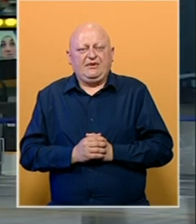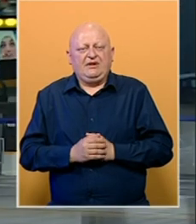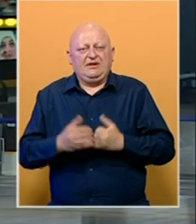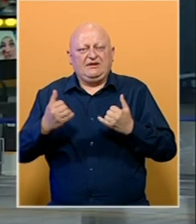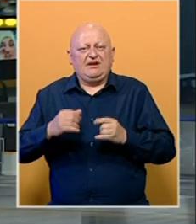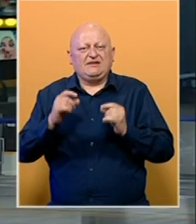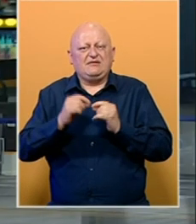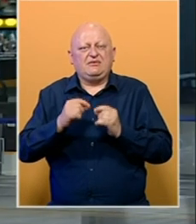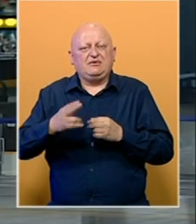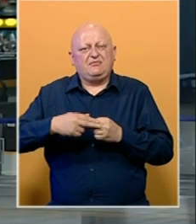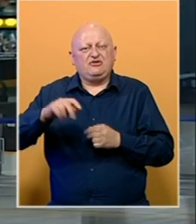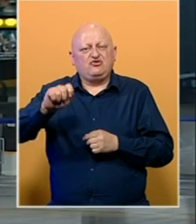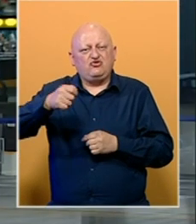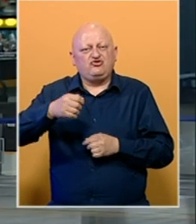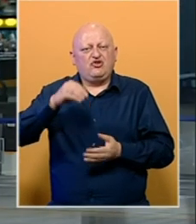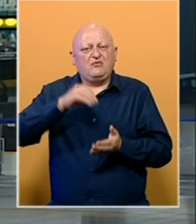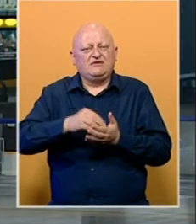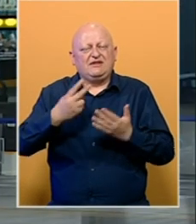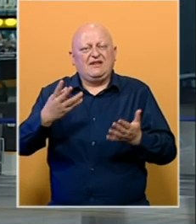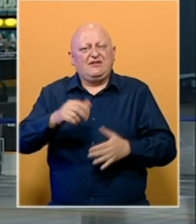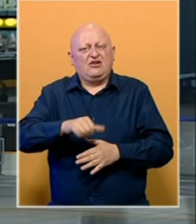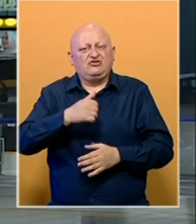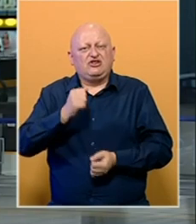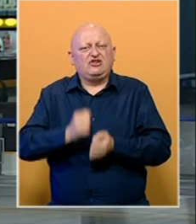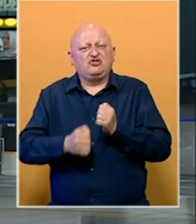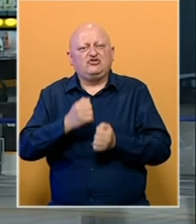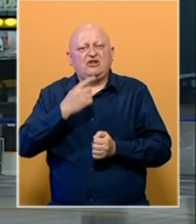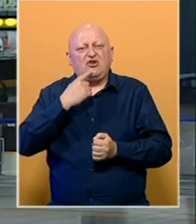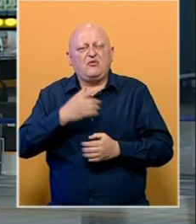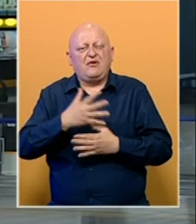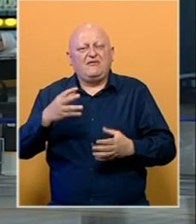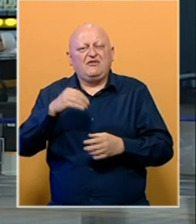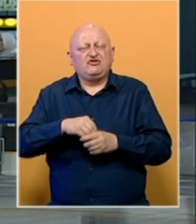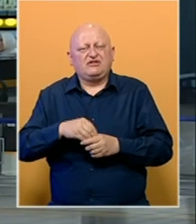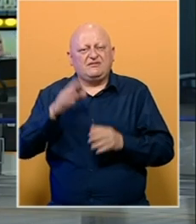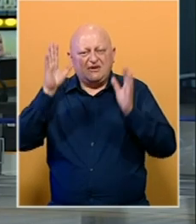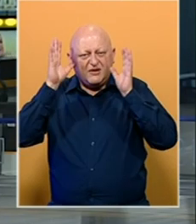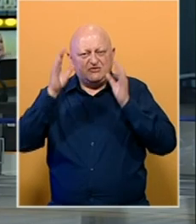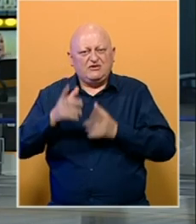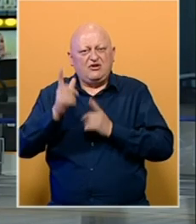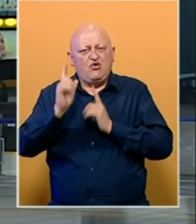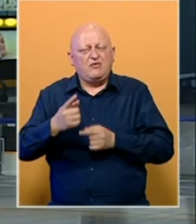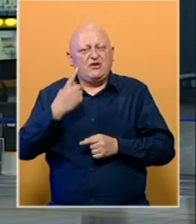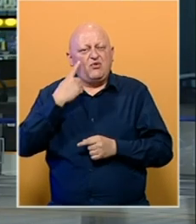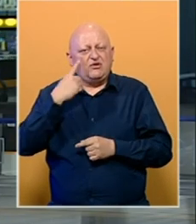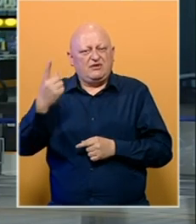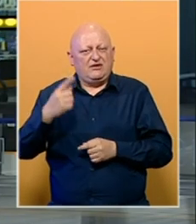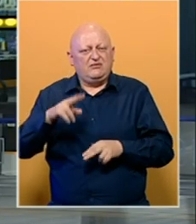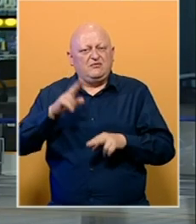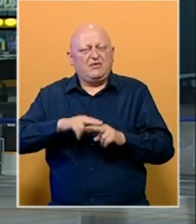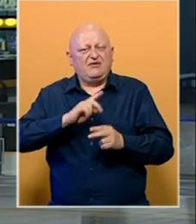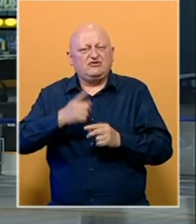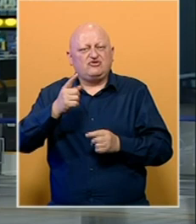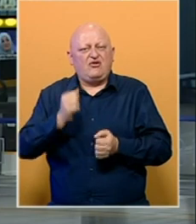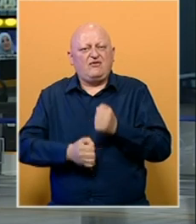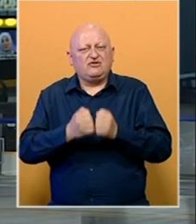Danas je u Biljanima kod ključa obilježena 29. godišnica zločina u kojem je većina stanovnika Bošnjaka obijena u jednom danu.